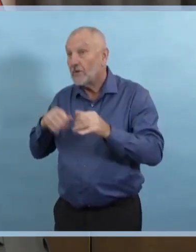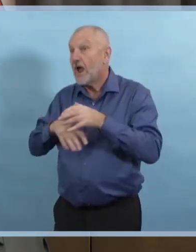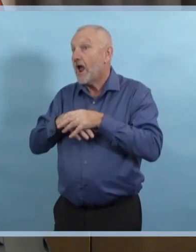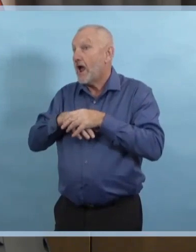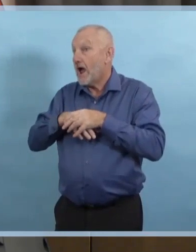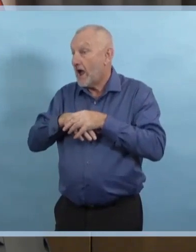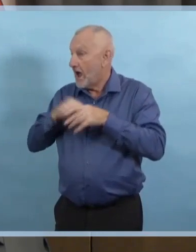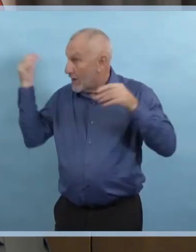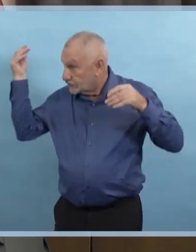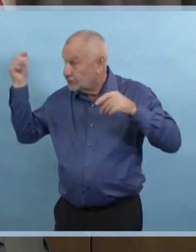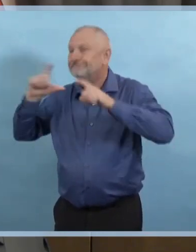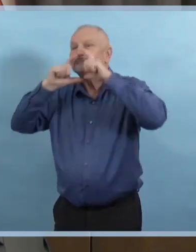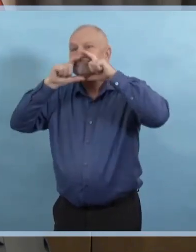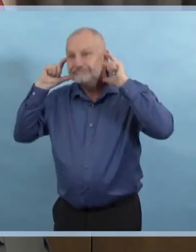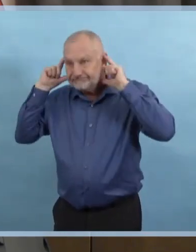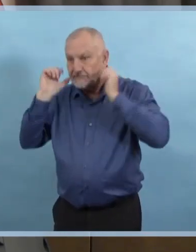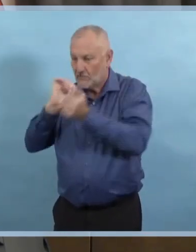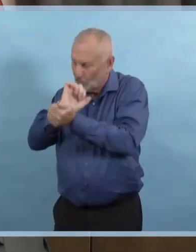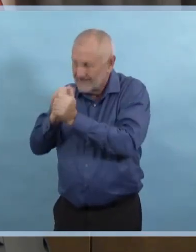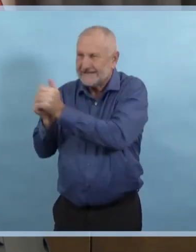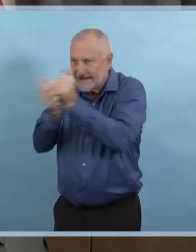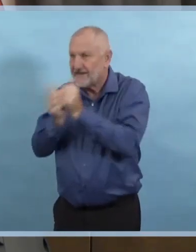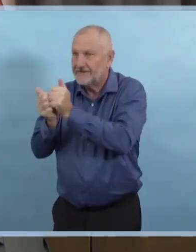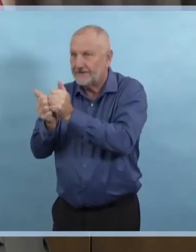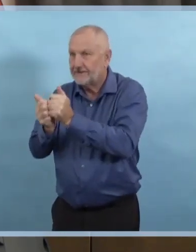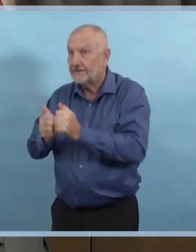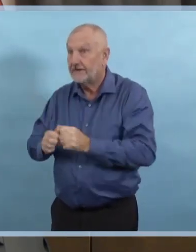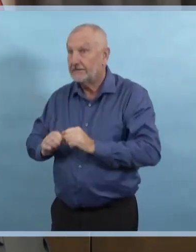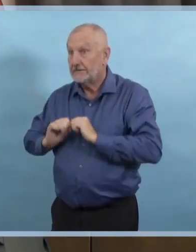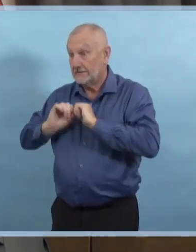Donc, avec cela, je peux passer aux questions.